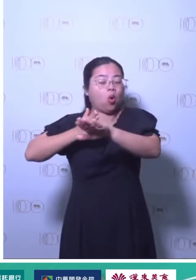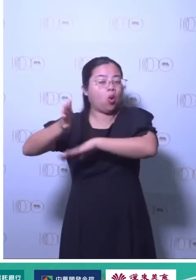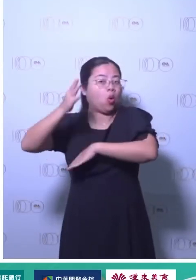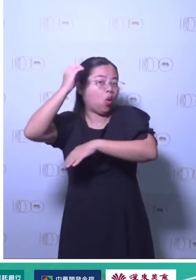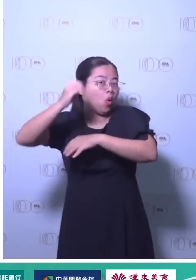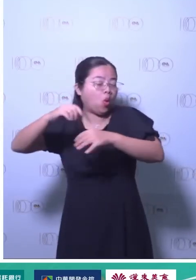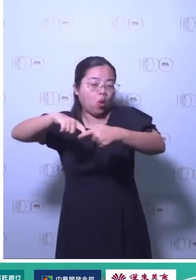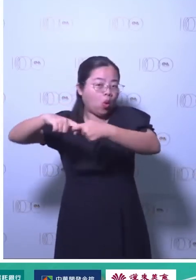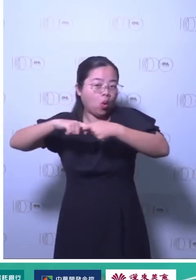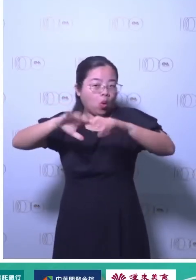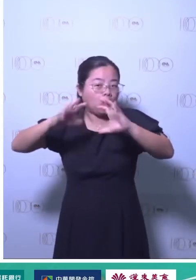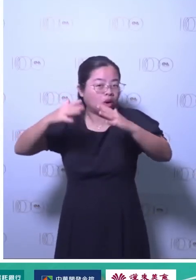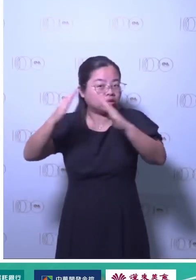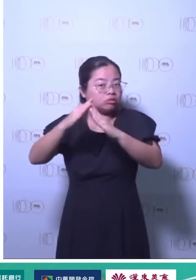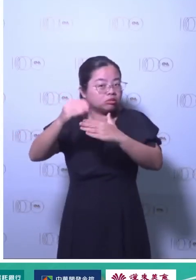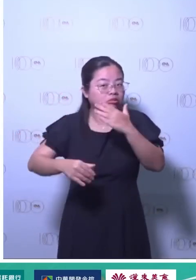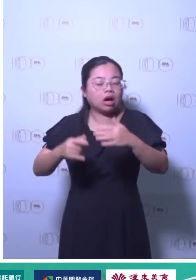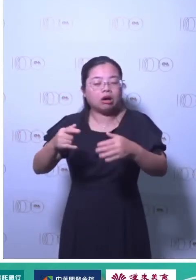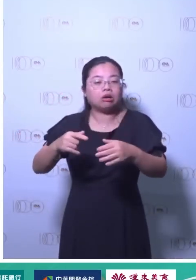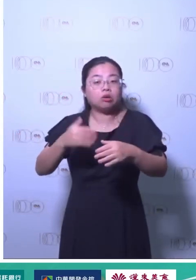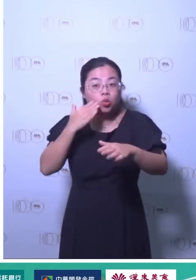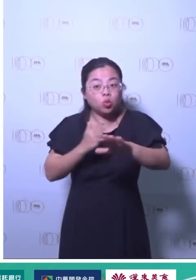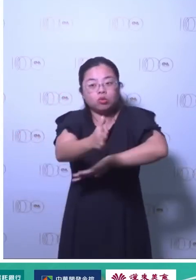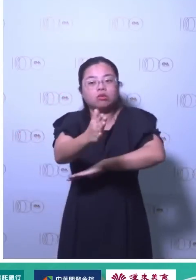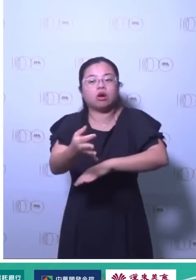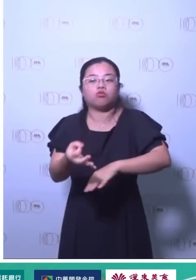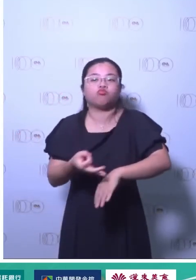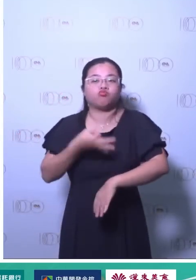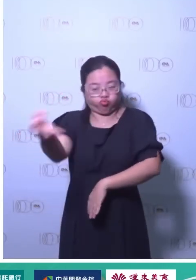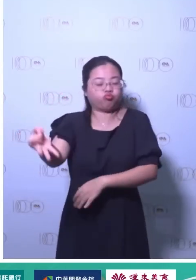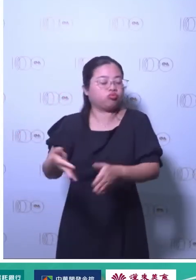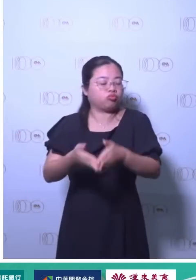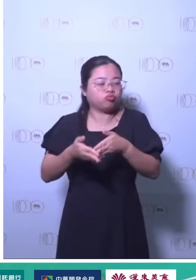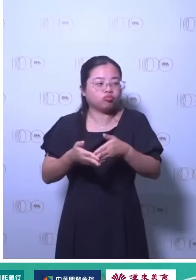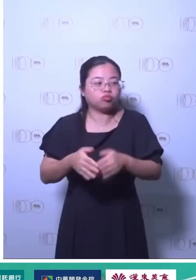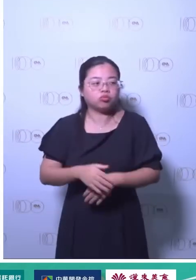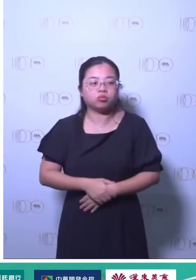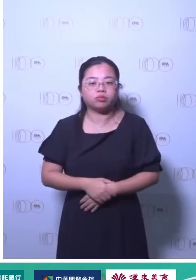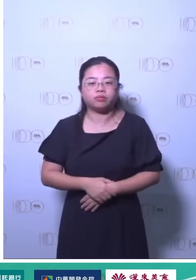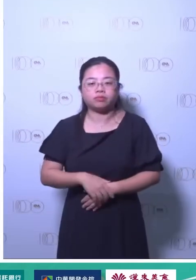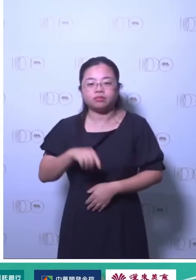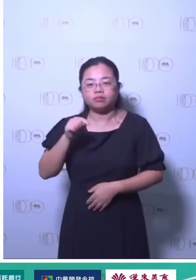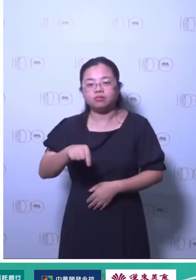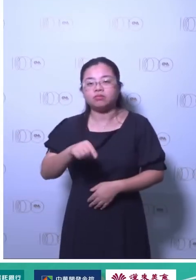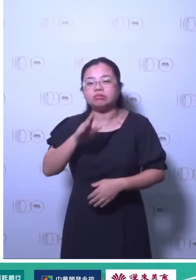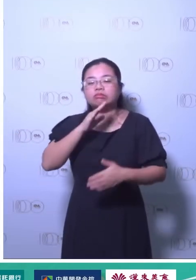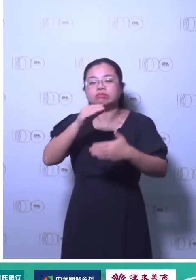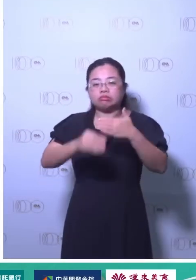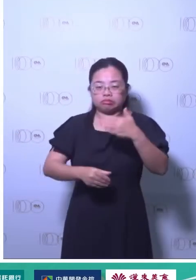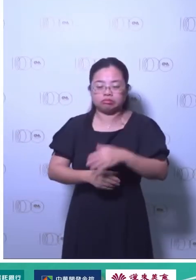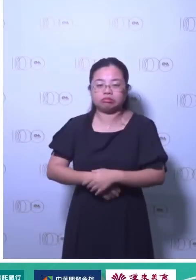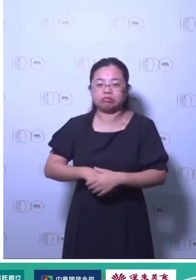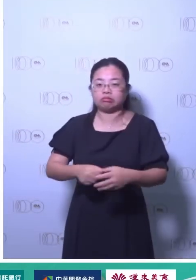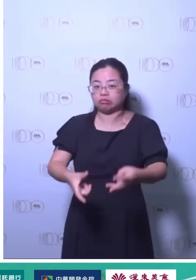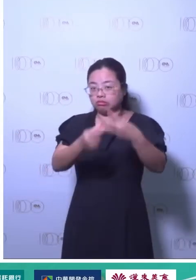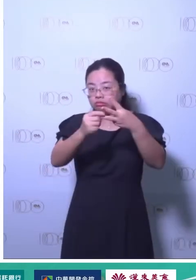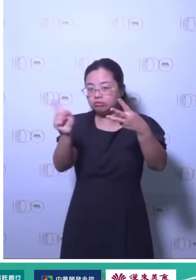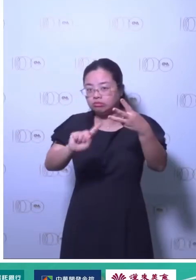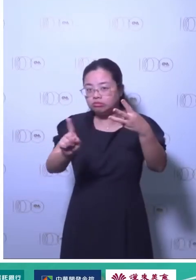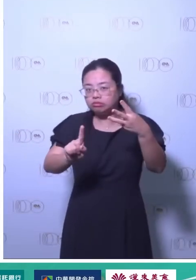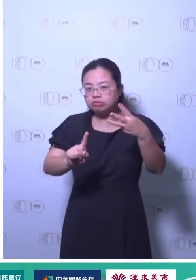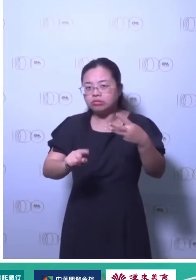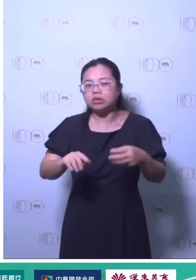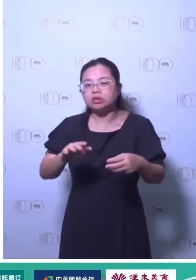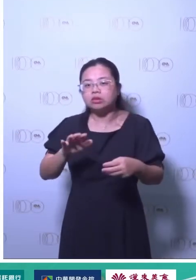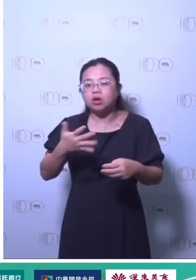那下一步是什么下一步可能要开始缴钱因为他就比对于说你是不是这个碳排太高比他境内的